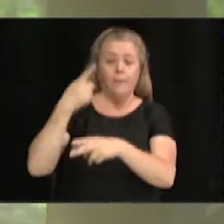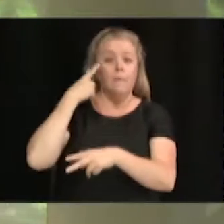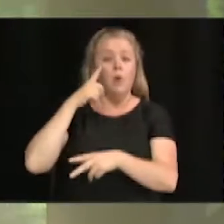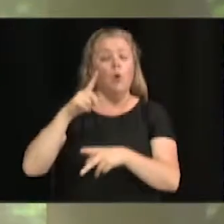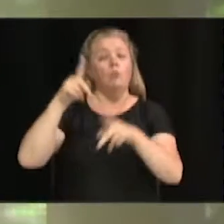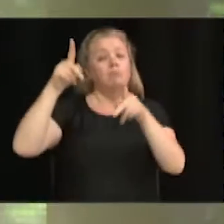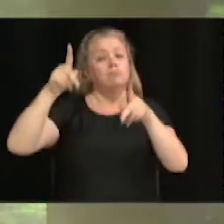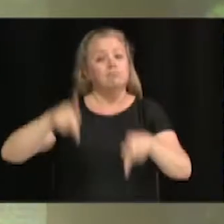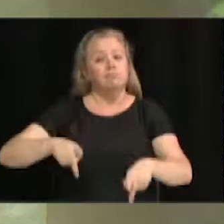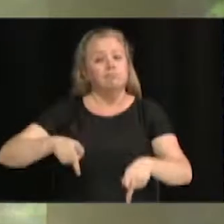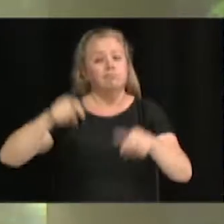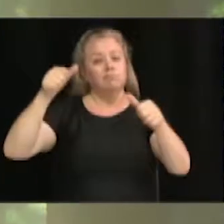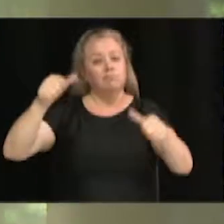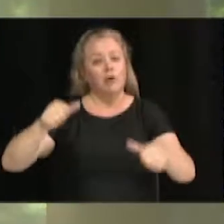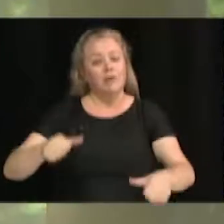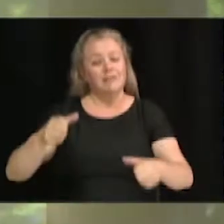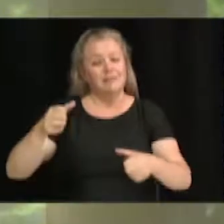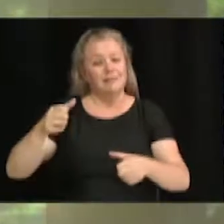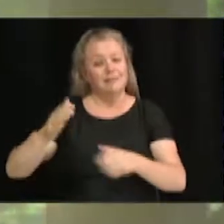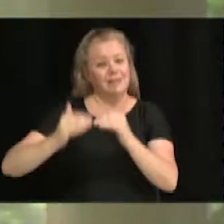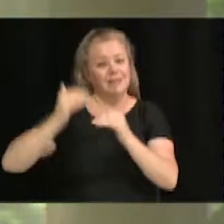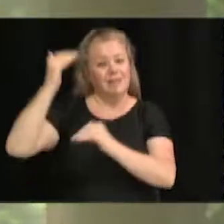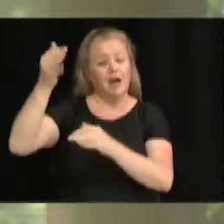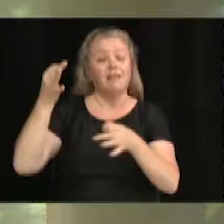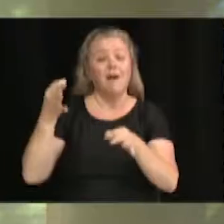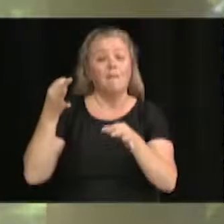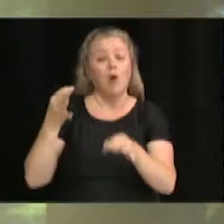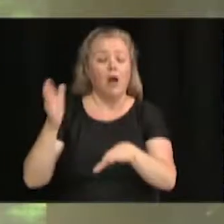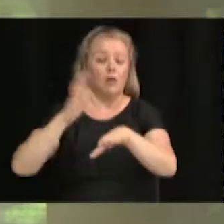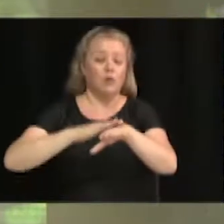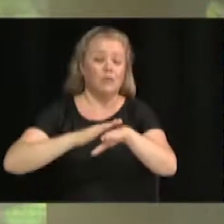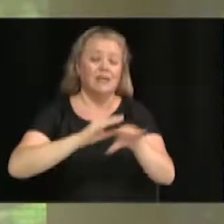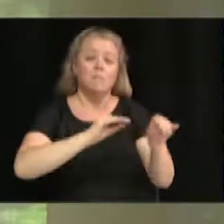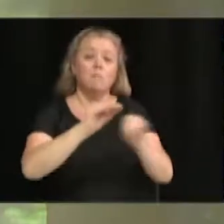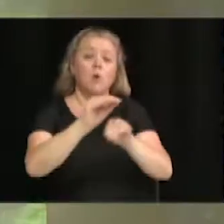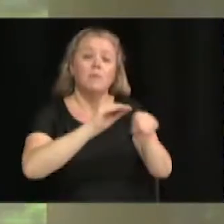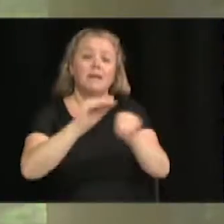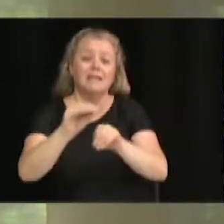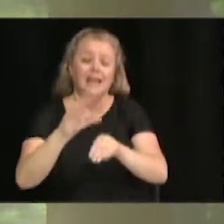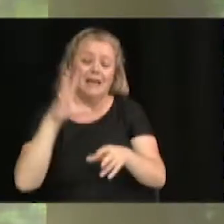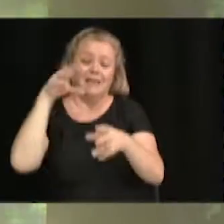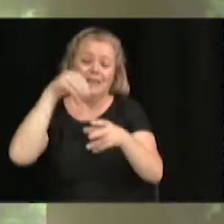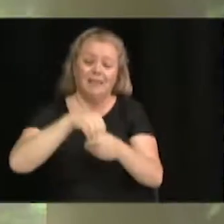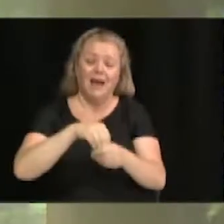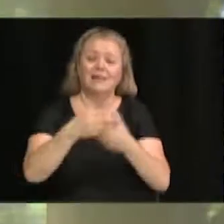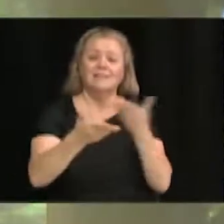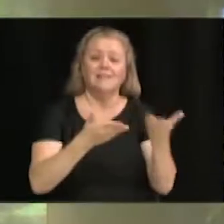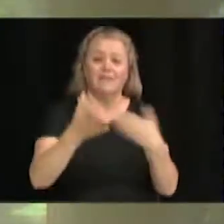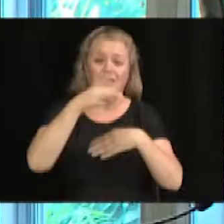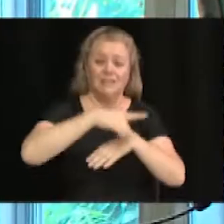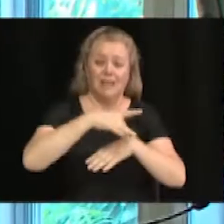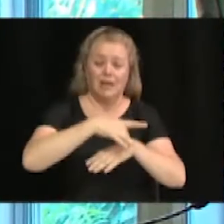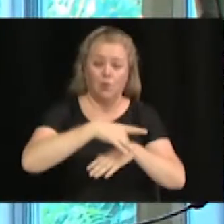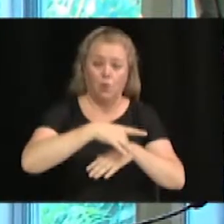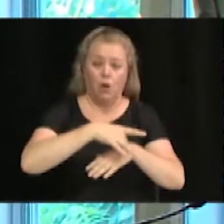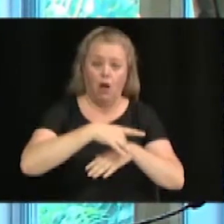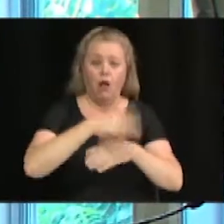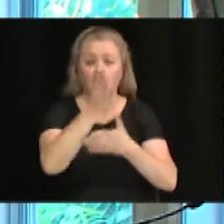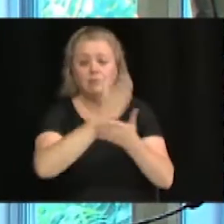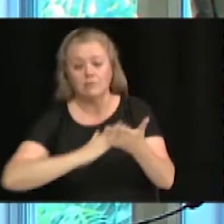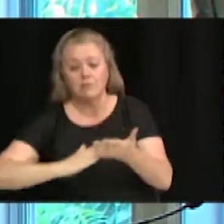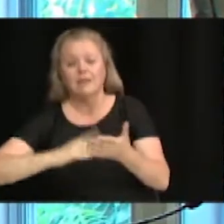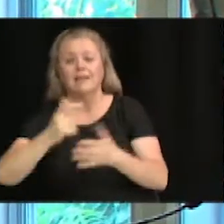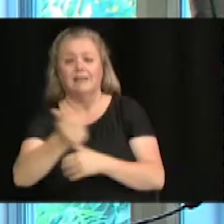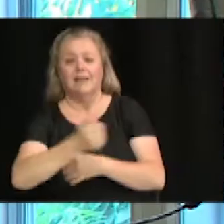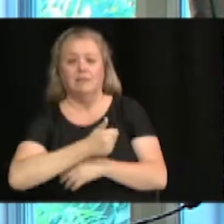conseiller en mobilité au sein du service de la gestion du territoire, division des transports. Il s'agit d'approuver le rapport de M.